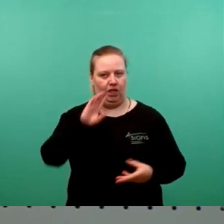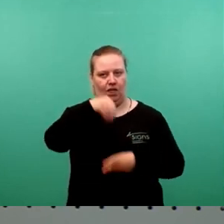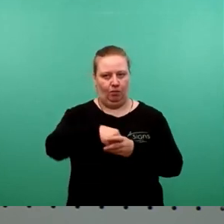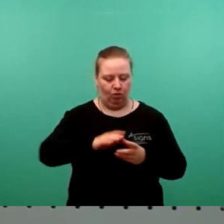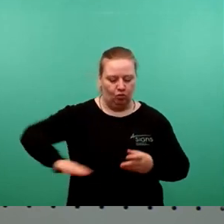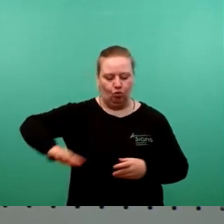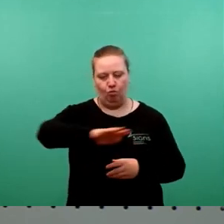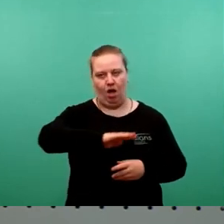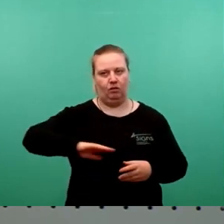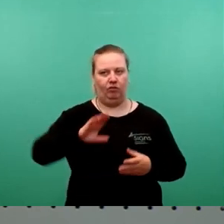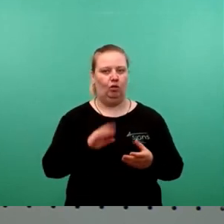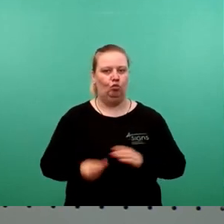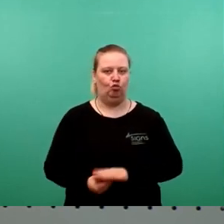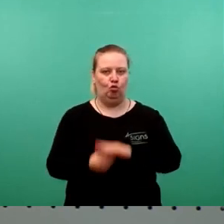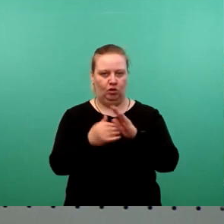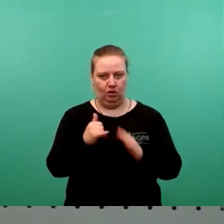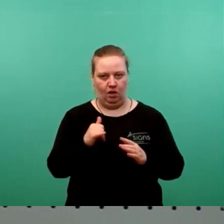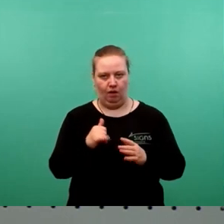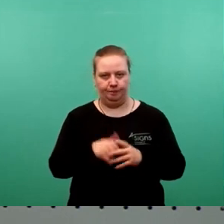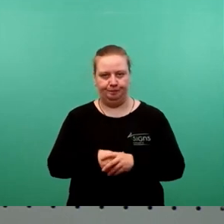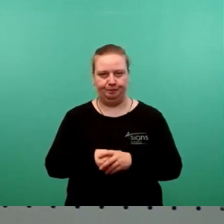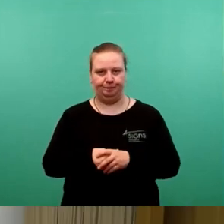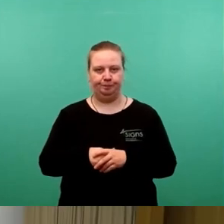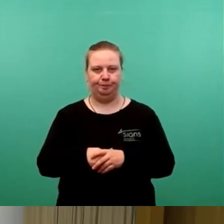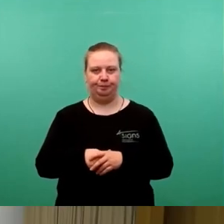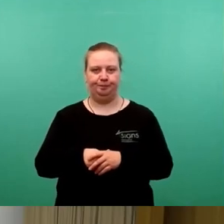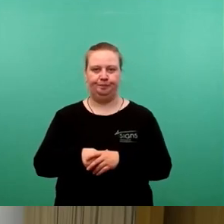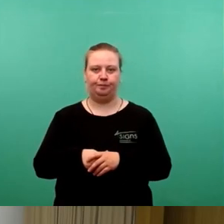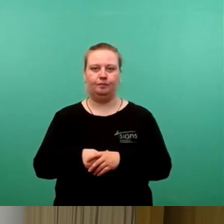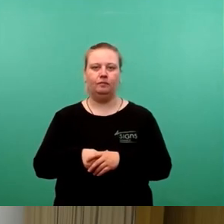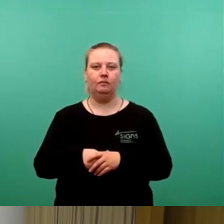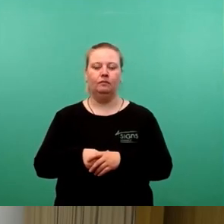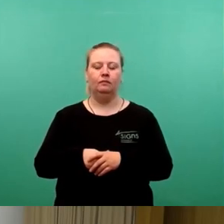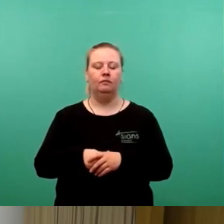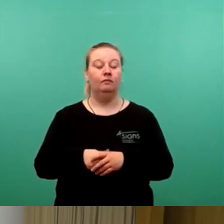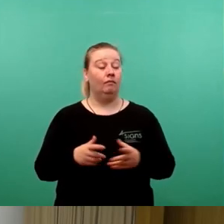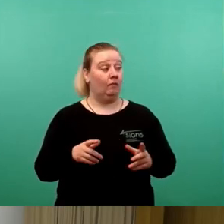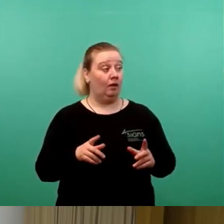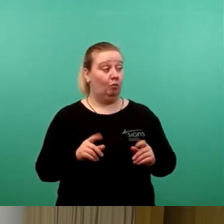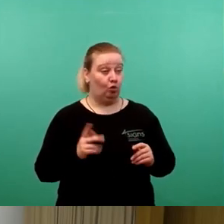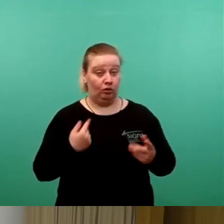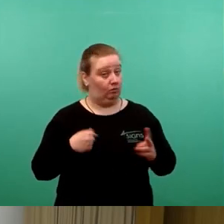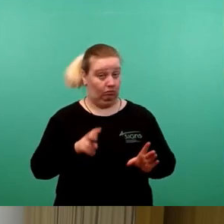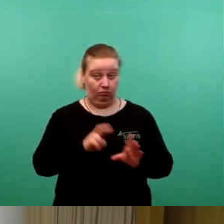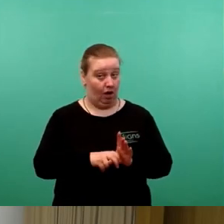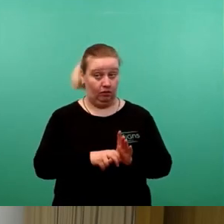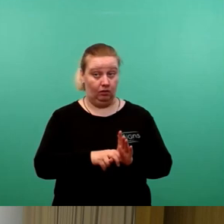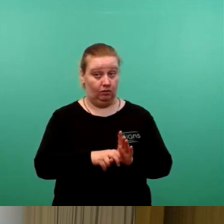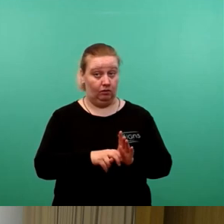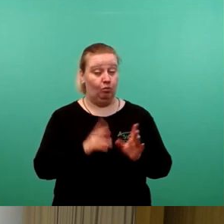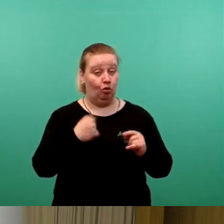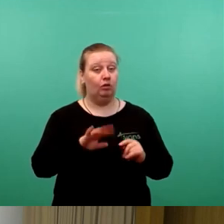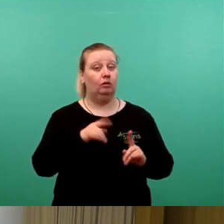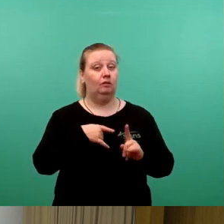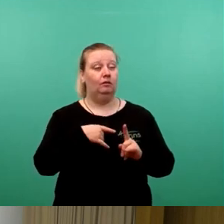den Gemeinden auch dorthin zu bekommen. Also, das ist kein Beitritt zu dem Zweckverband gibt, das erst mal eine positive